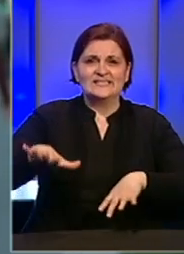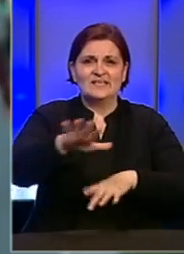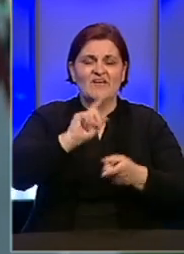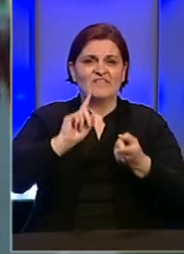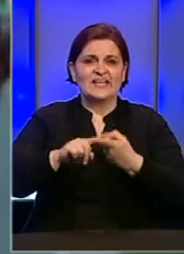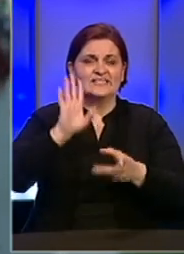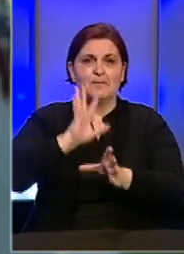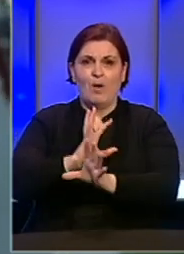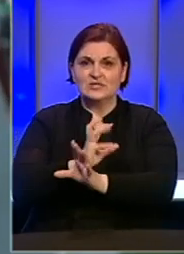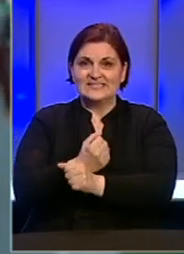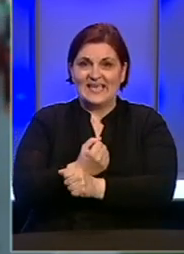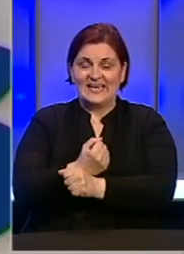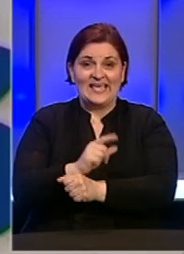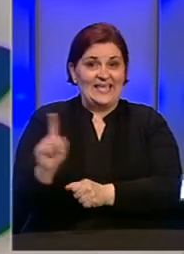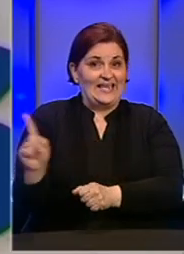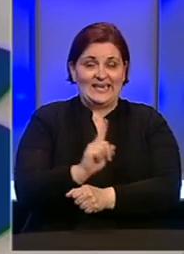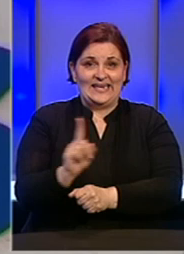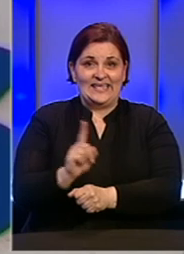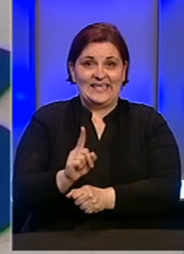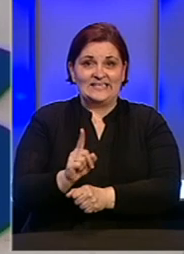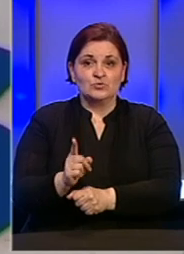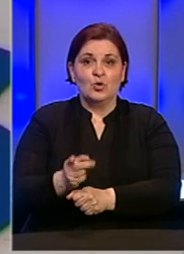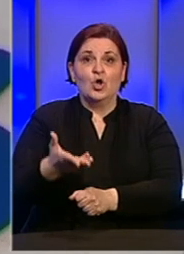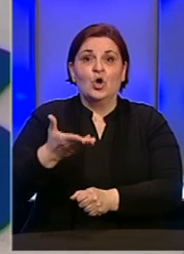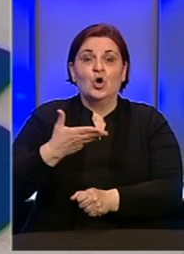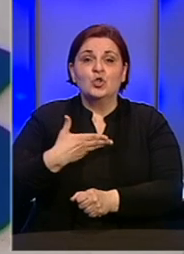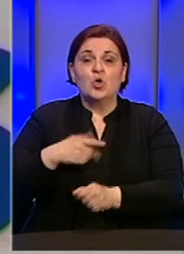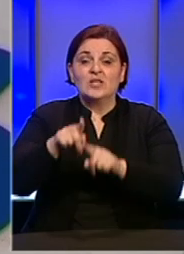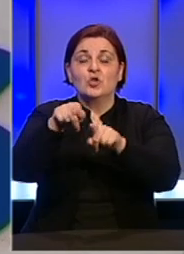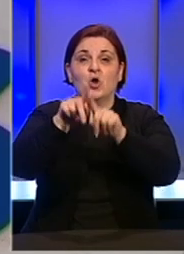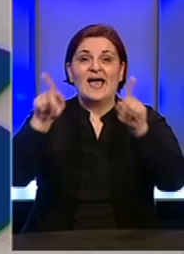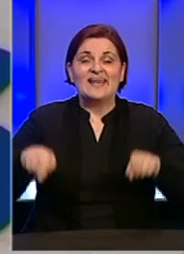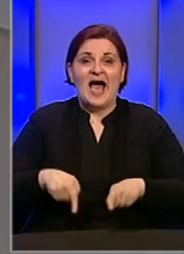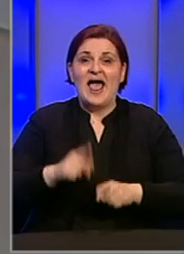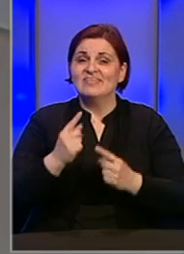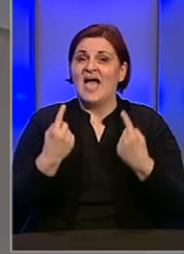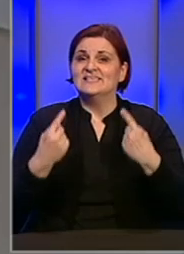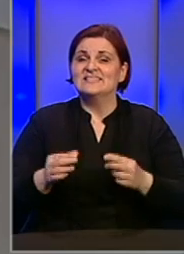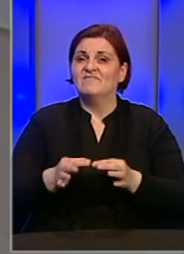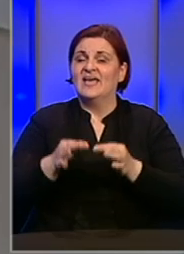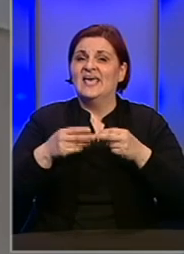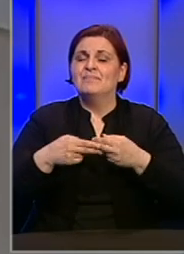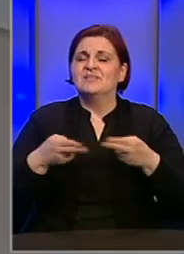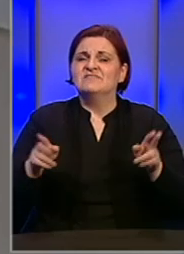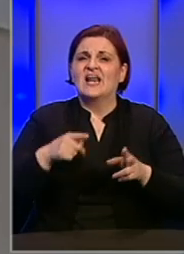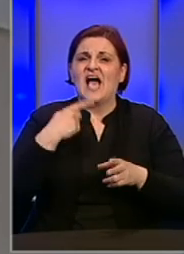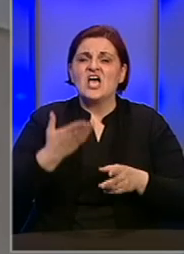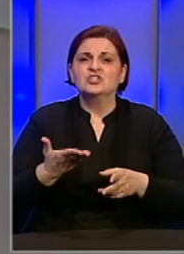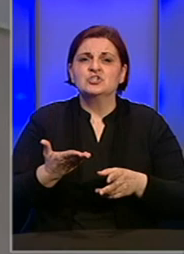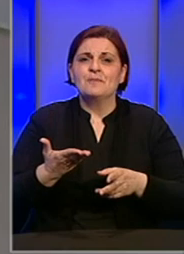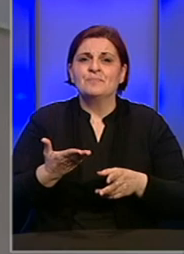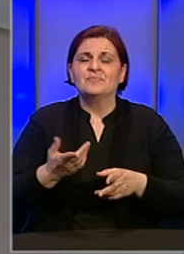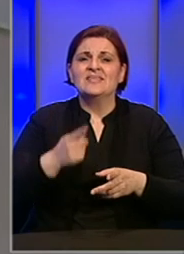Federacije BiH nisu došli do obdukcijnog nalaza. Taj stav je izvaničan, a on otprilike glasi da